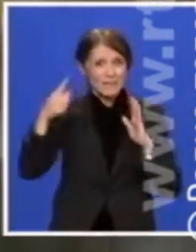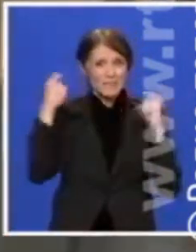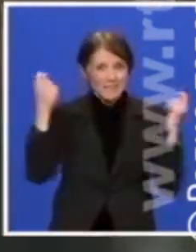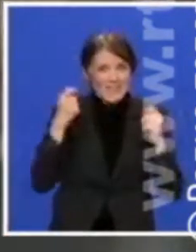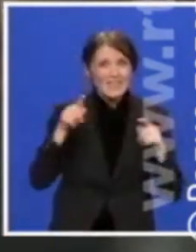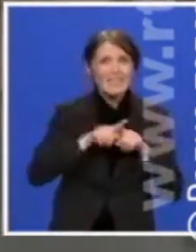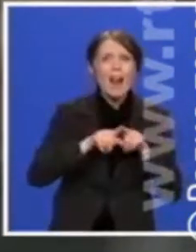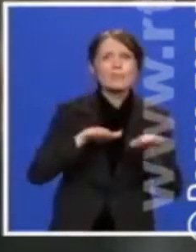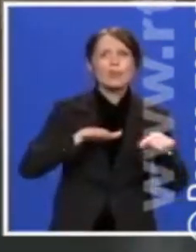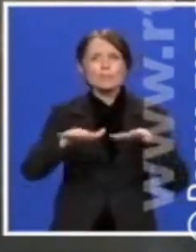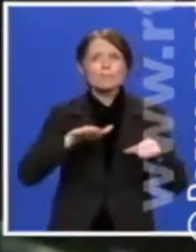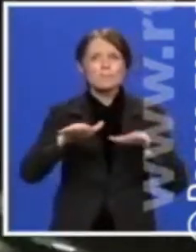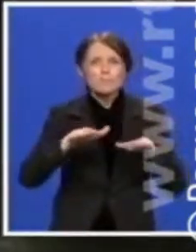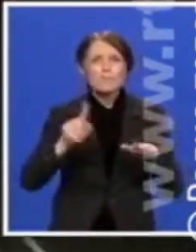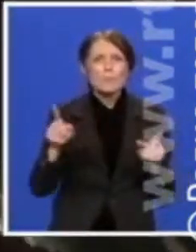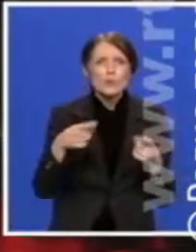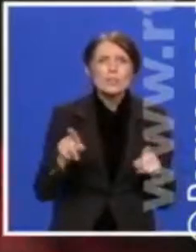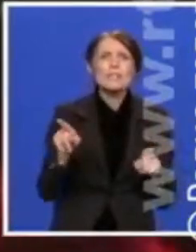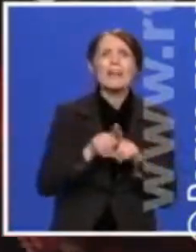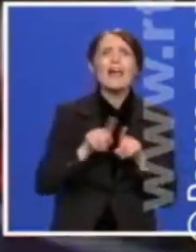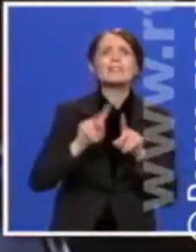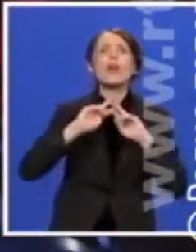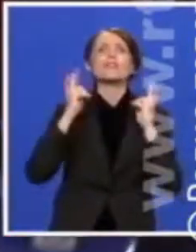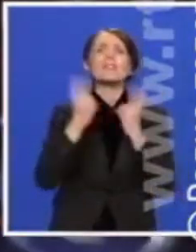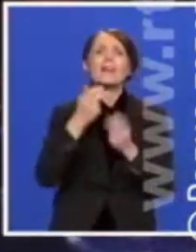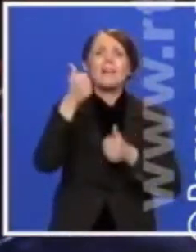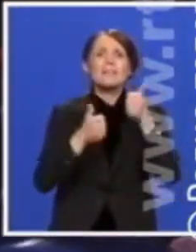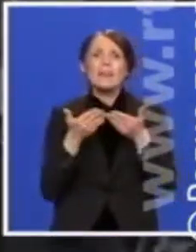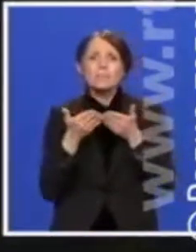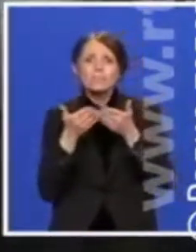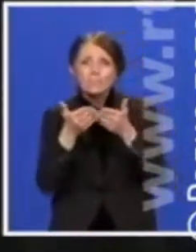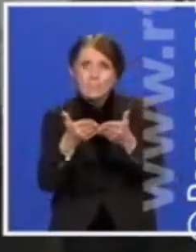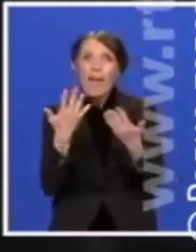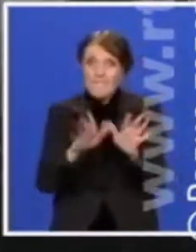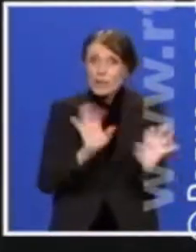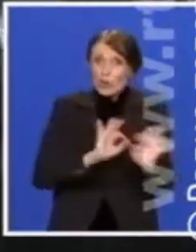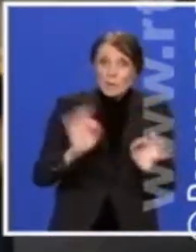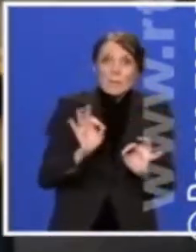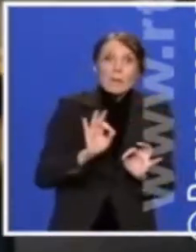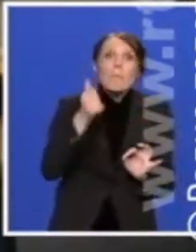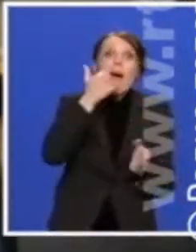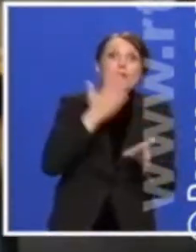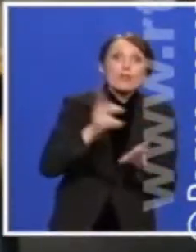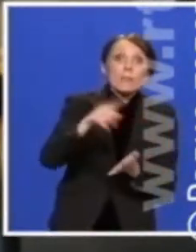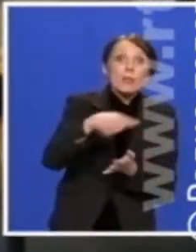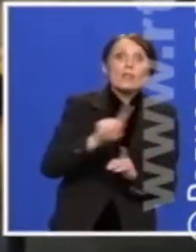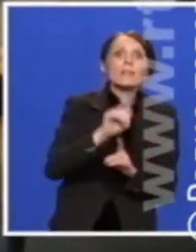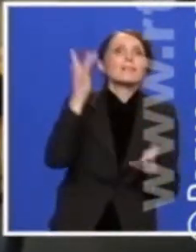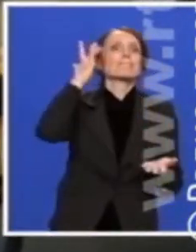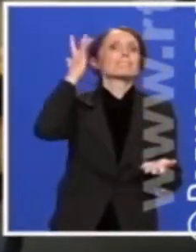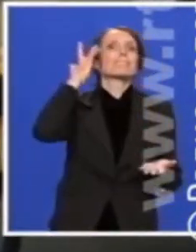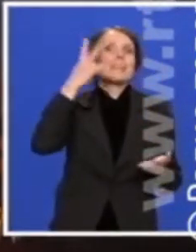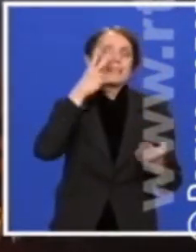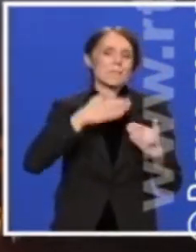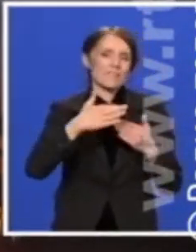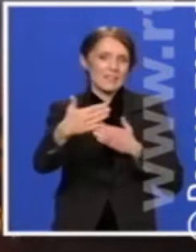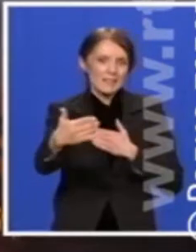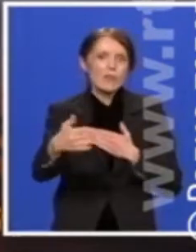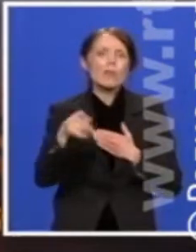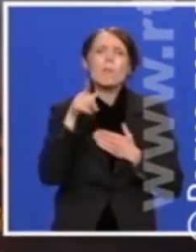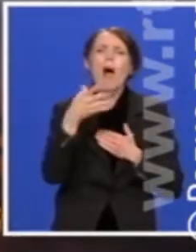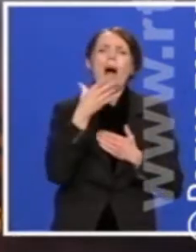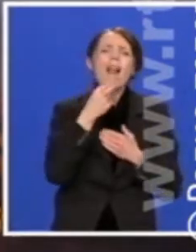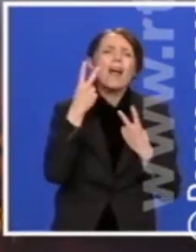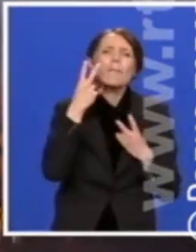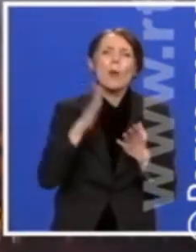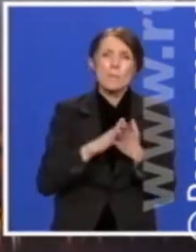muzike, internacionalne regate, već su u pripremi, ali sa neizvesnim ishodom. Ono što je sigurno, jesu očaravajuće